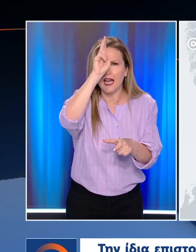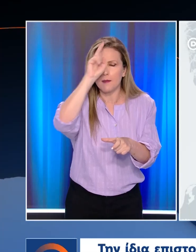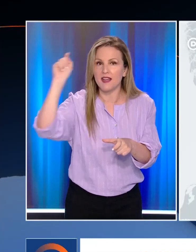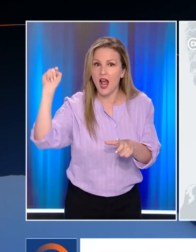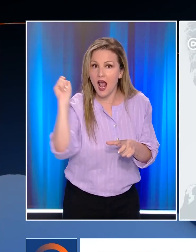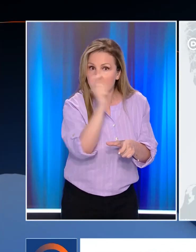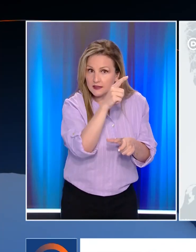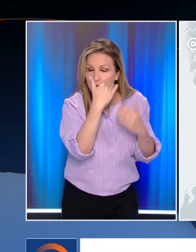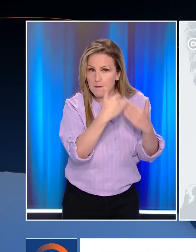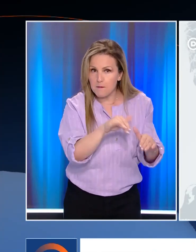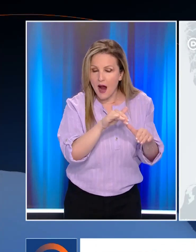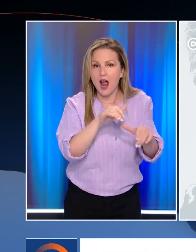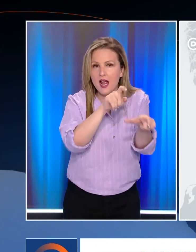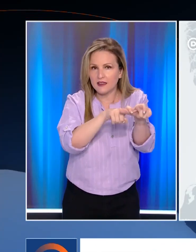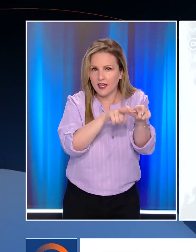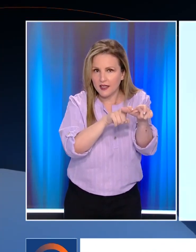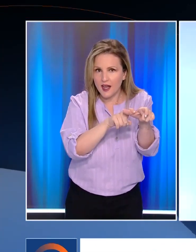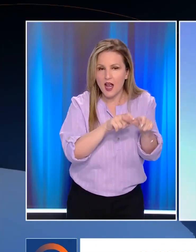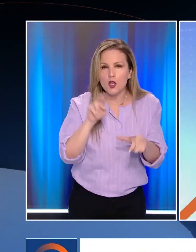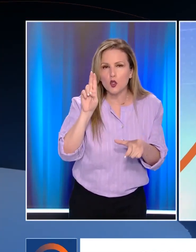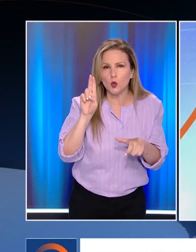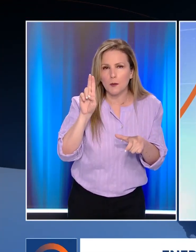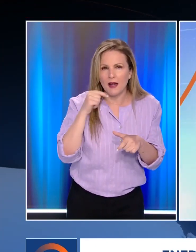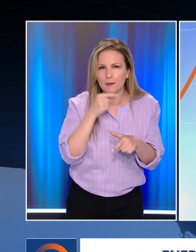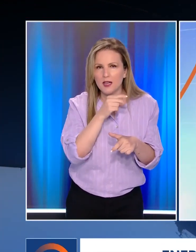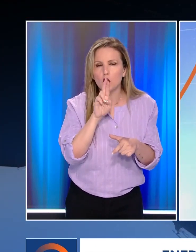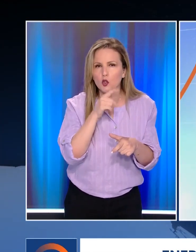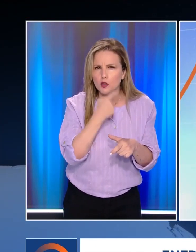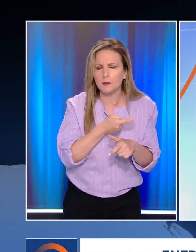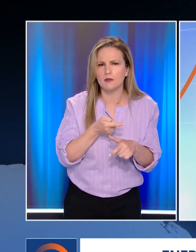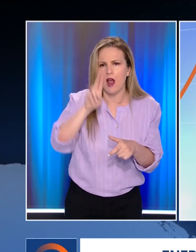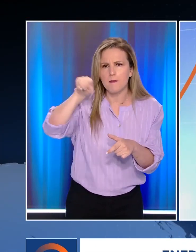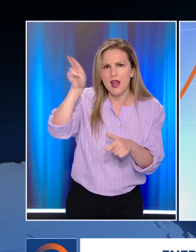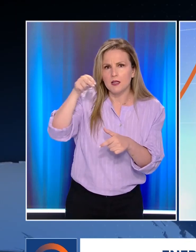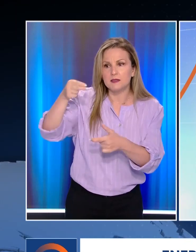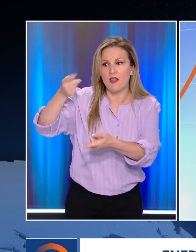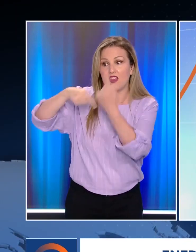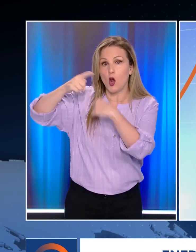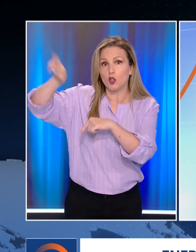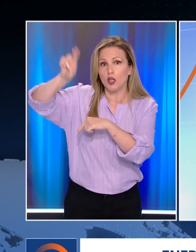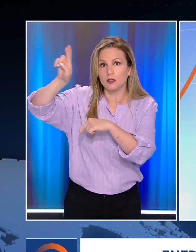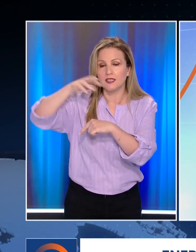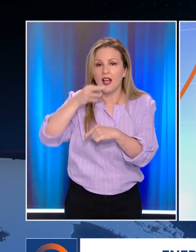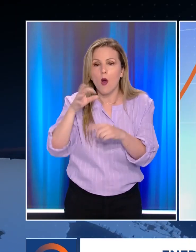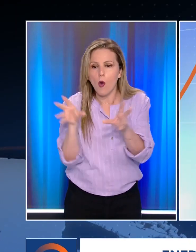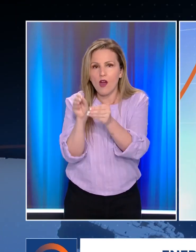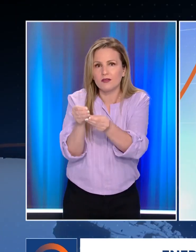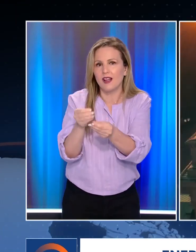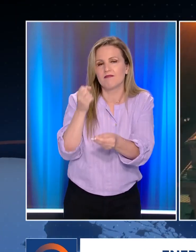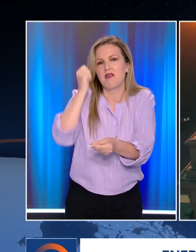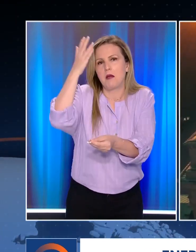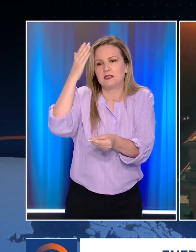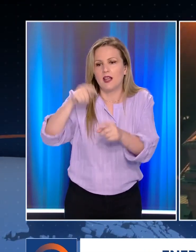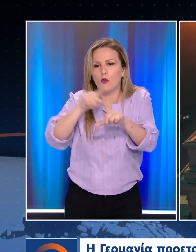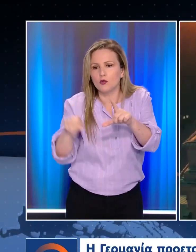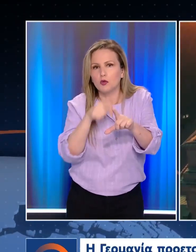είναι ο γερμανικός ενεργειακός κολοσσός Ιούνιπερ. Η Ιούνιπερ απέρριψε τη δήλωση της Γκάσπρομ λέγοντας πως η επίκλυση είναι αδικαιολόγητη.